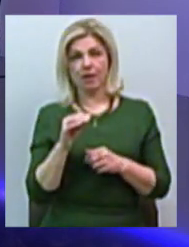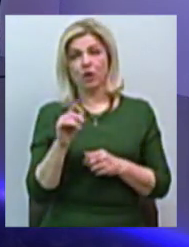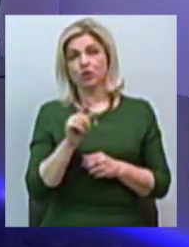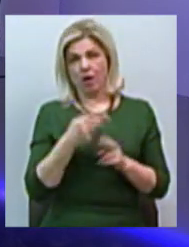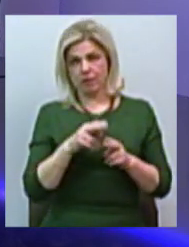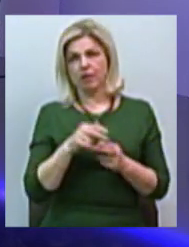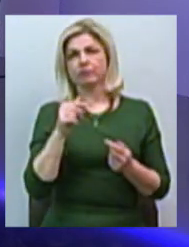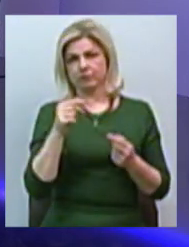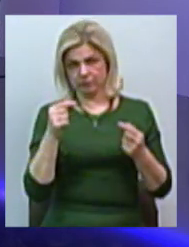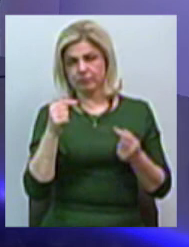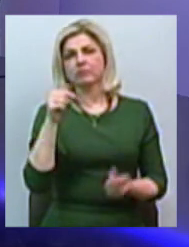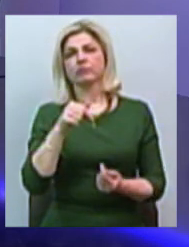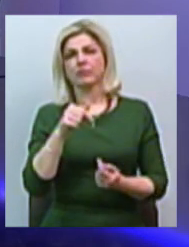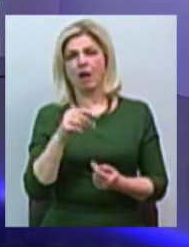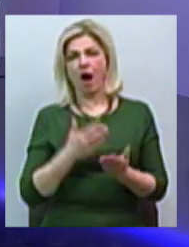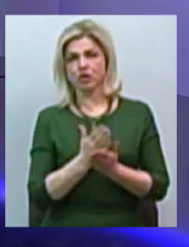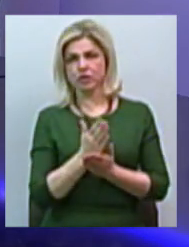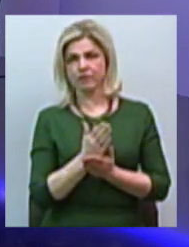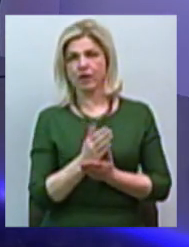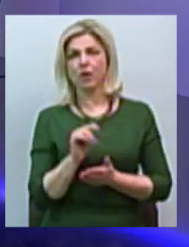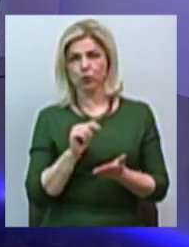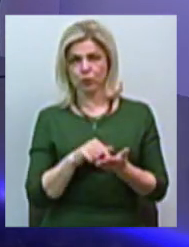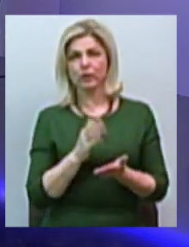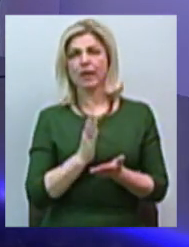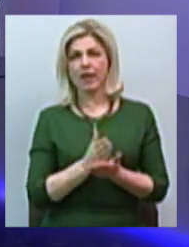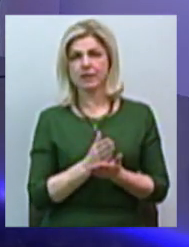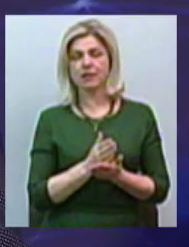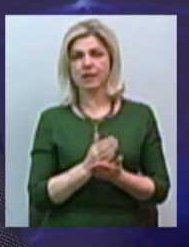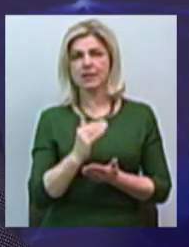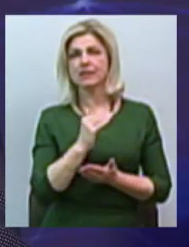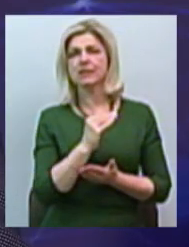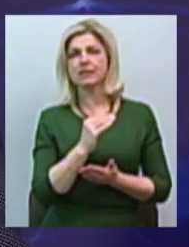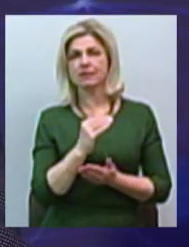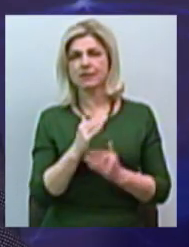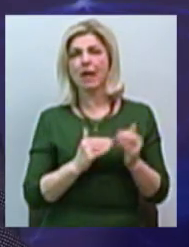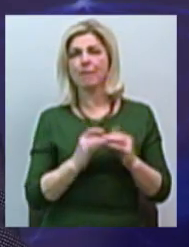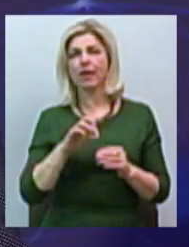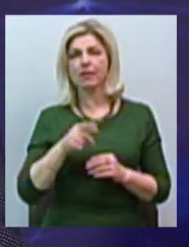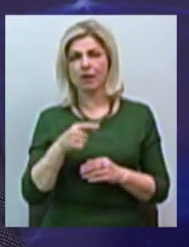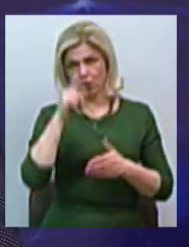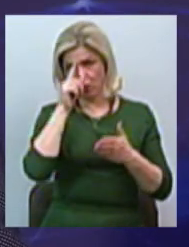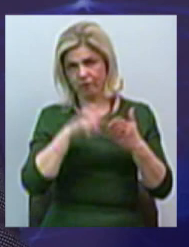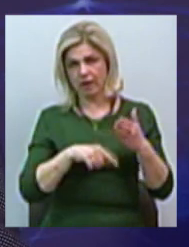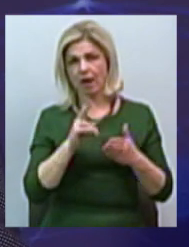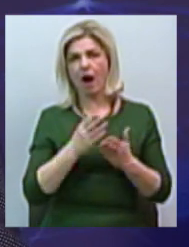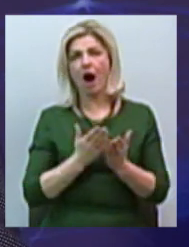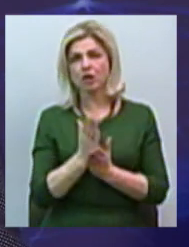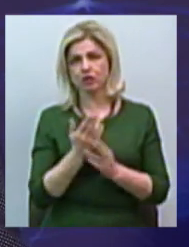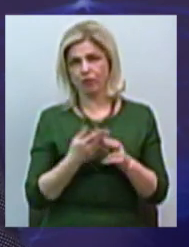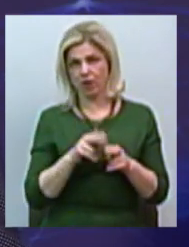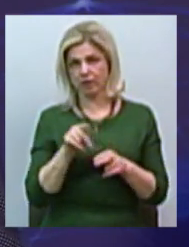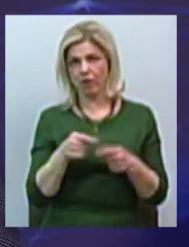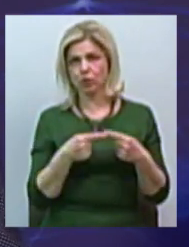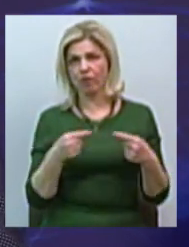соответствуючіе качество. Тобто тут є определенна степень доверія к качеству цих товаров, цих